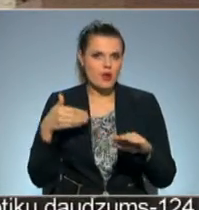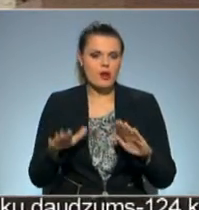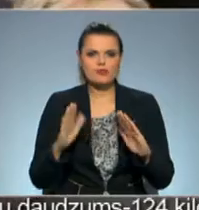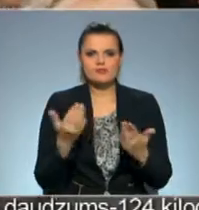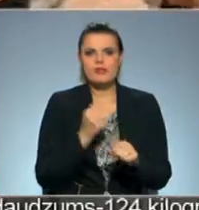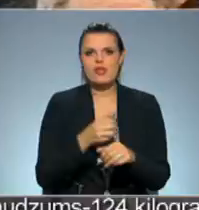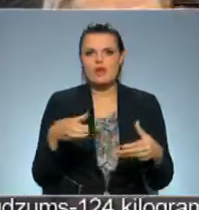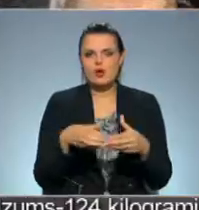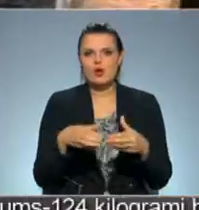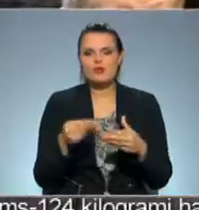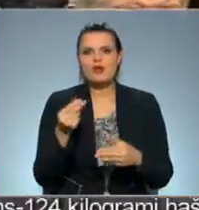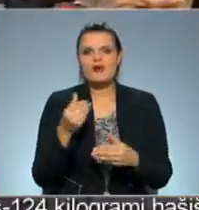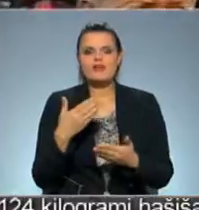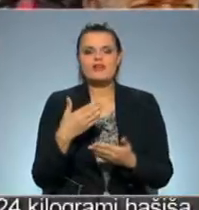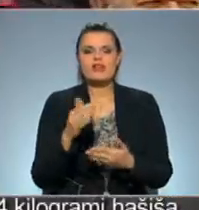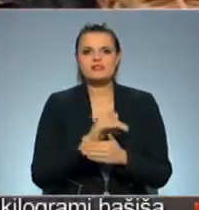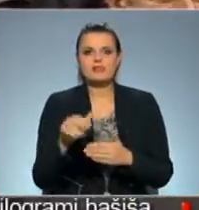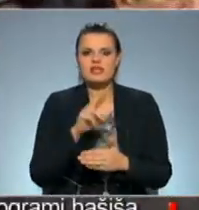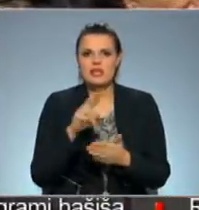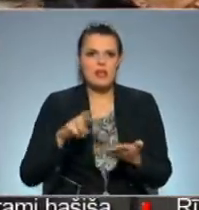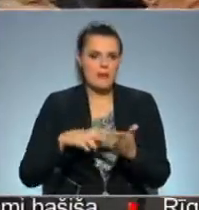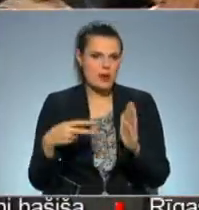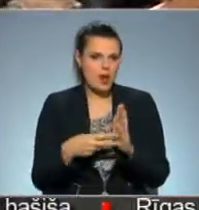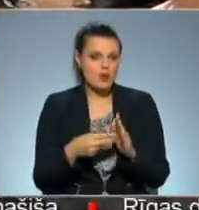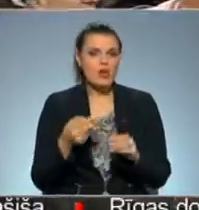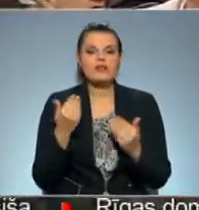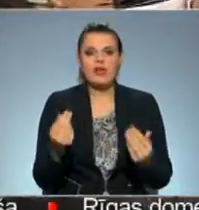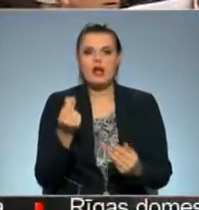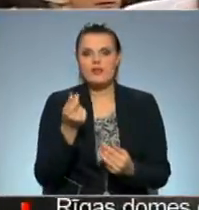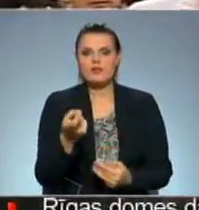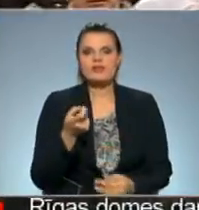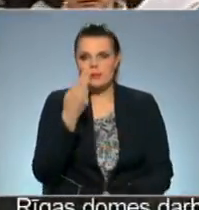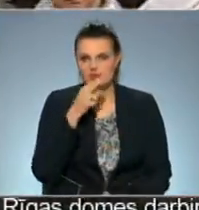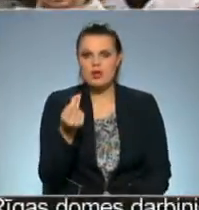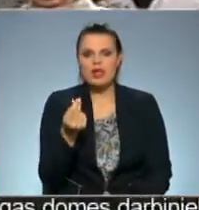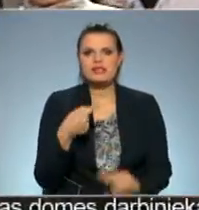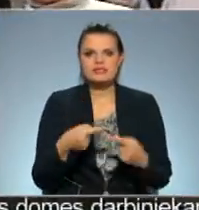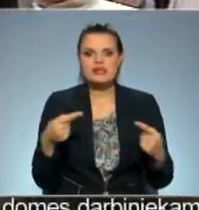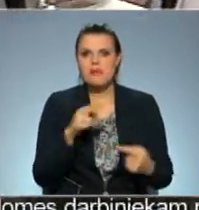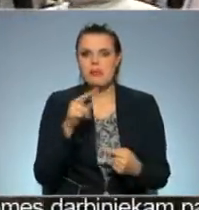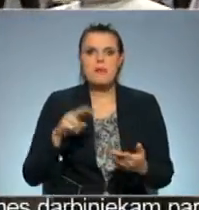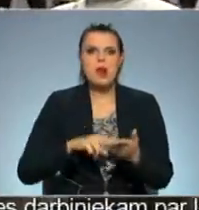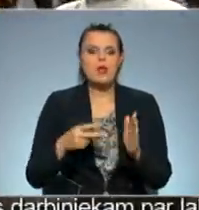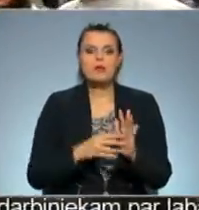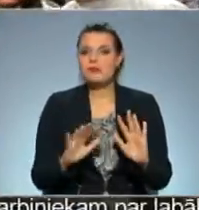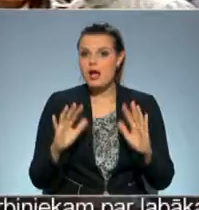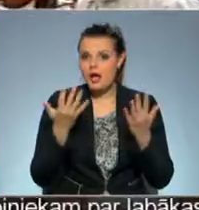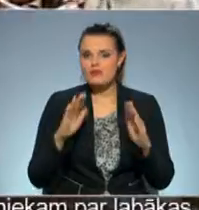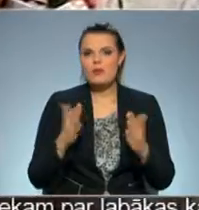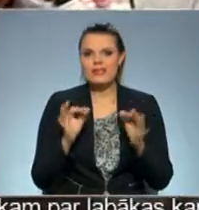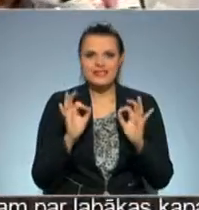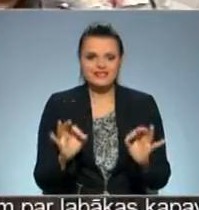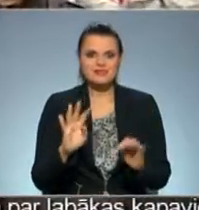bet darba grupa finansēja un pilnībā neieplānoja. Tagad nauda jāprasa no līdzekļiem neparedzētiem gadījumiem. Kaut gan